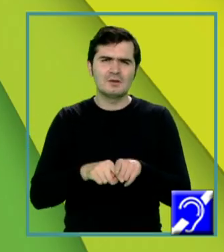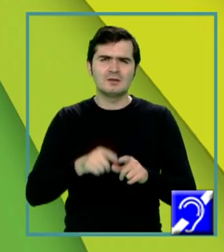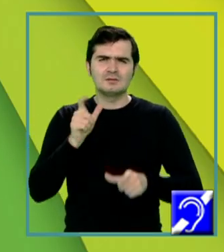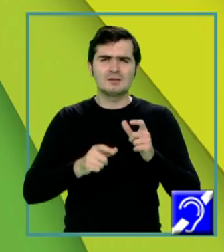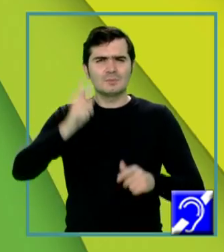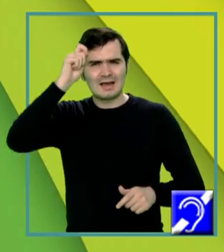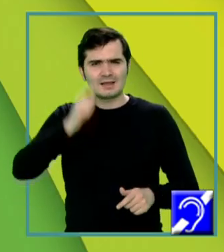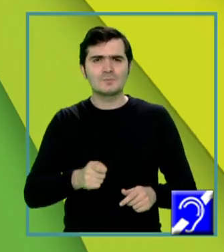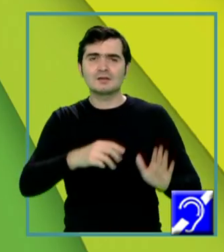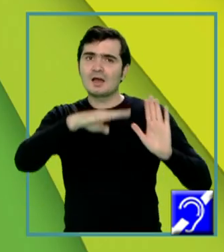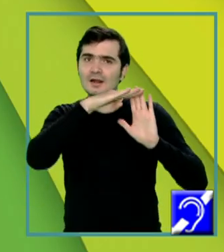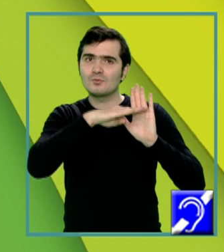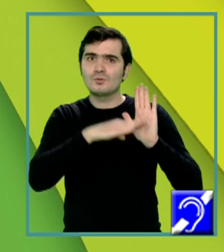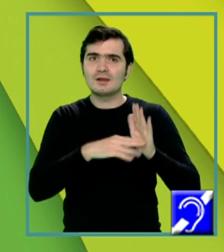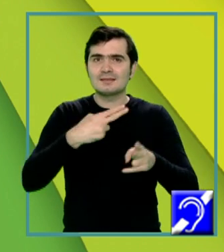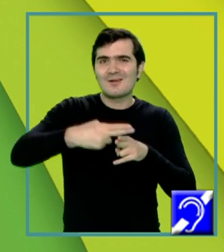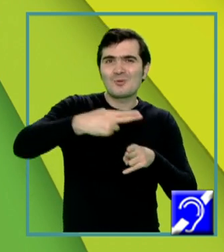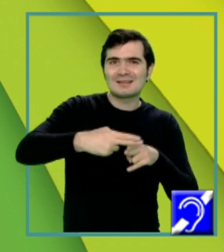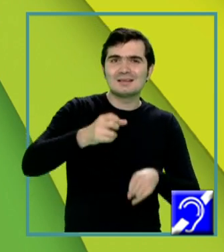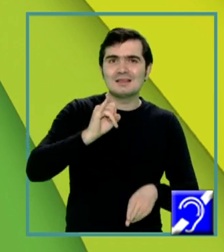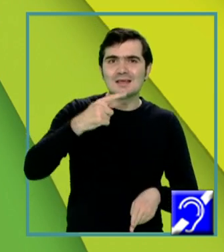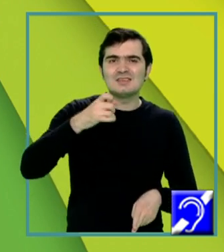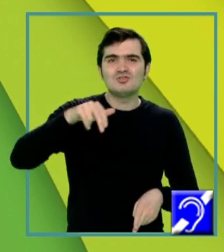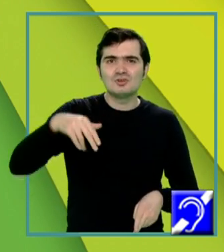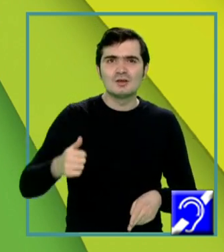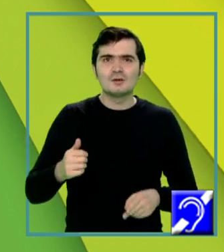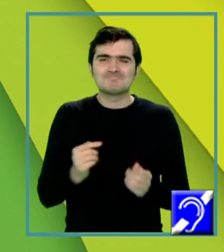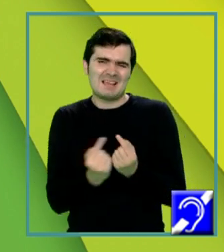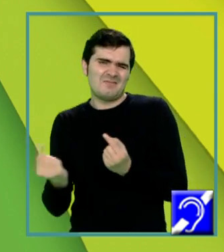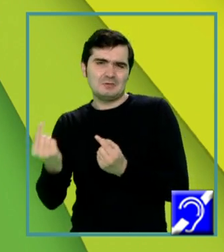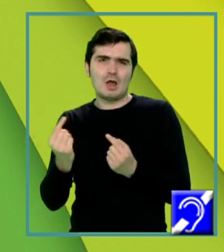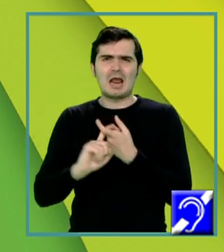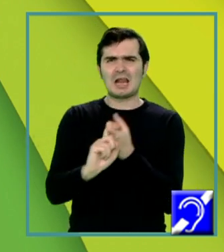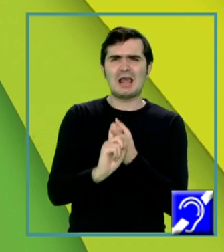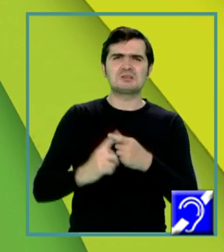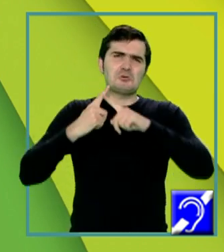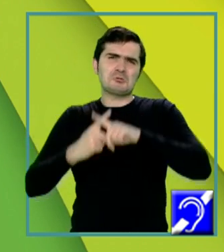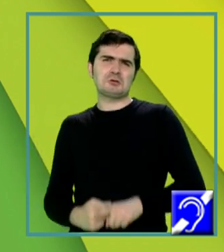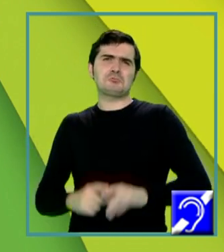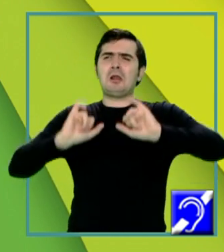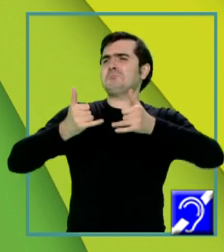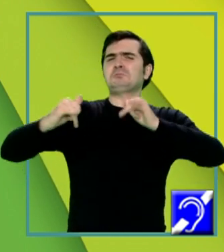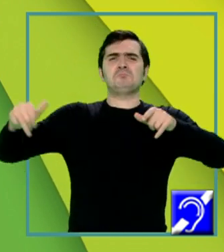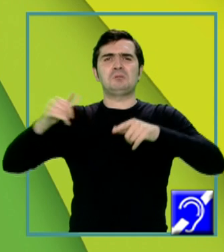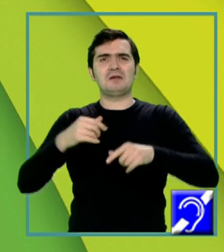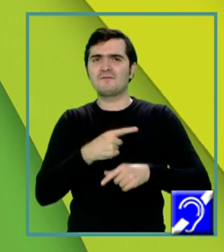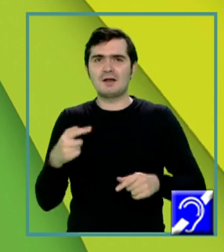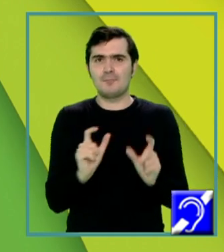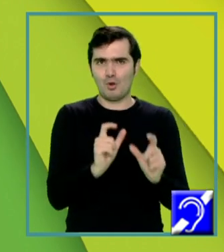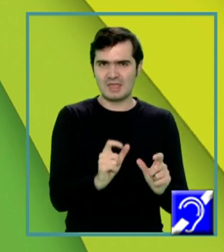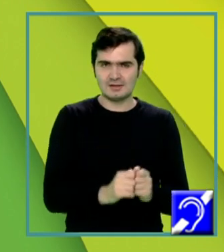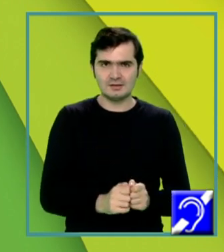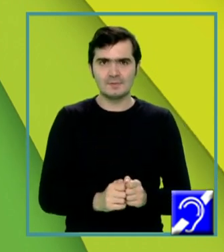respectarea regulilor de higienă locală, evitarea relațiilor sexuale întâmplătoare și neprotejate și prevenirea